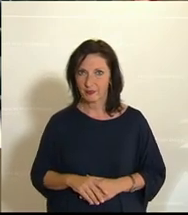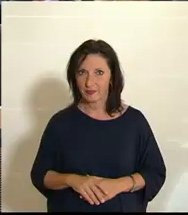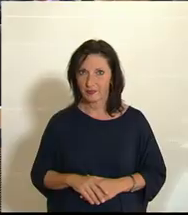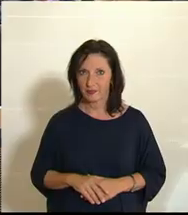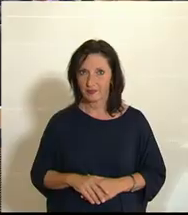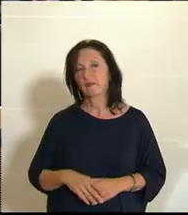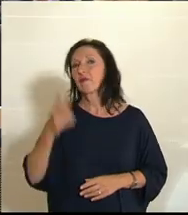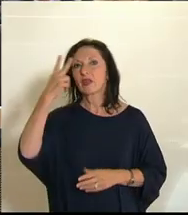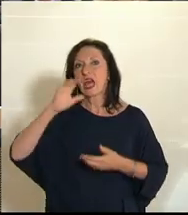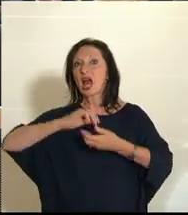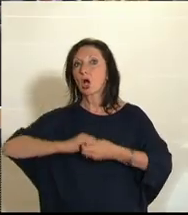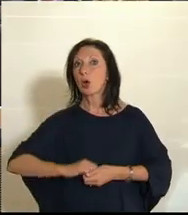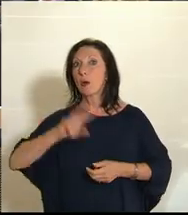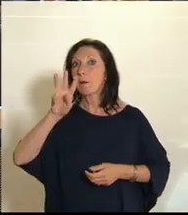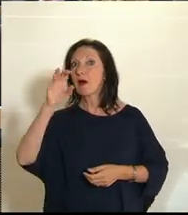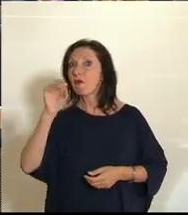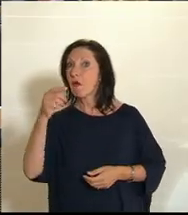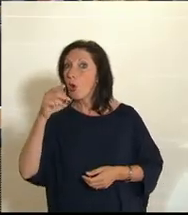Herr Klubabmann Wöginger.